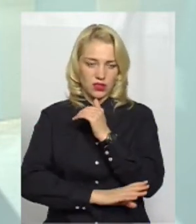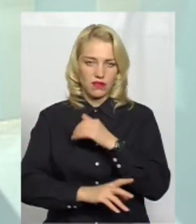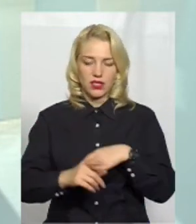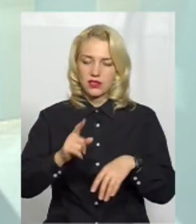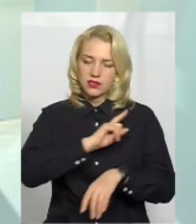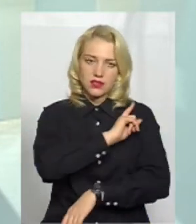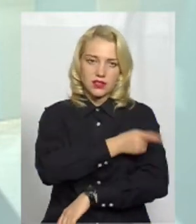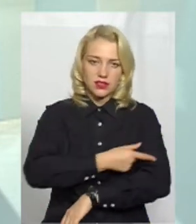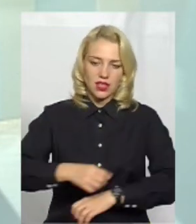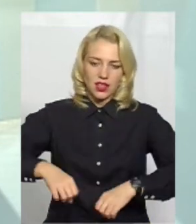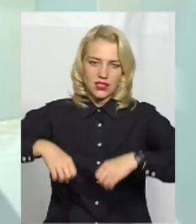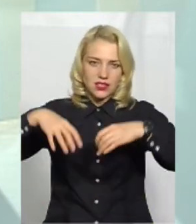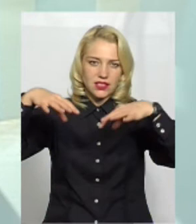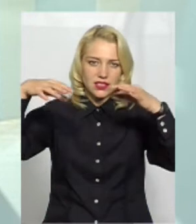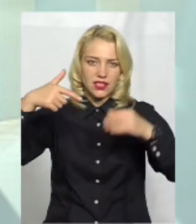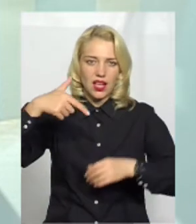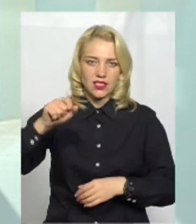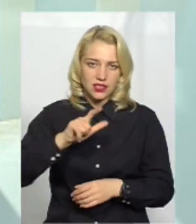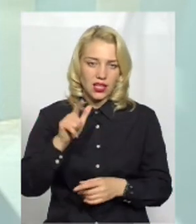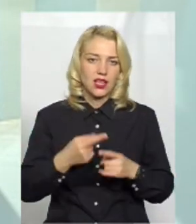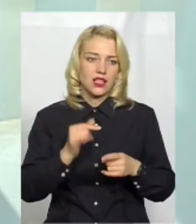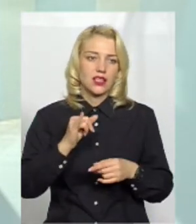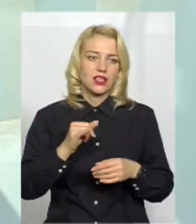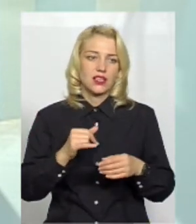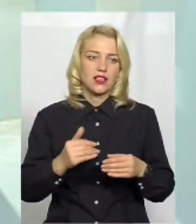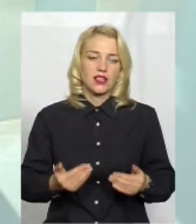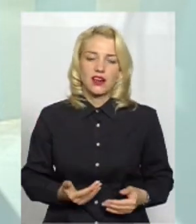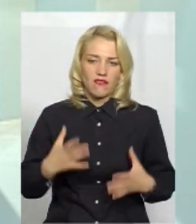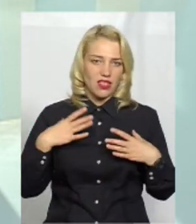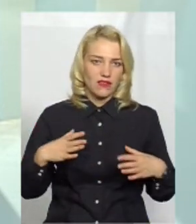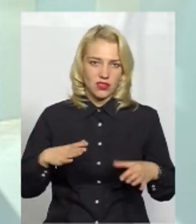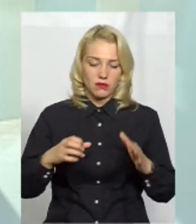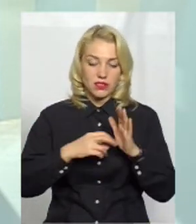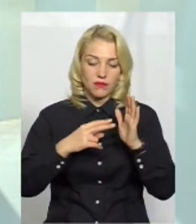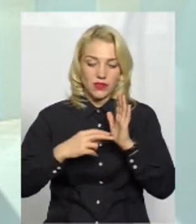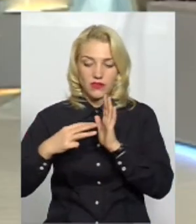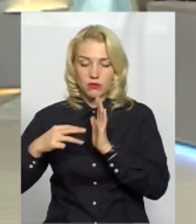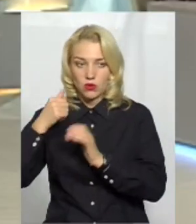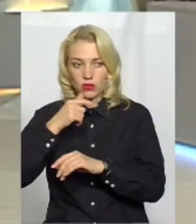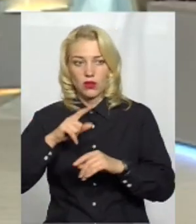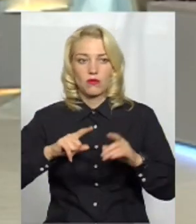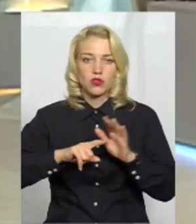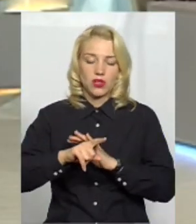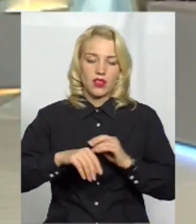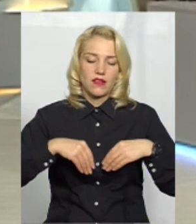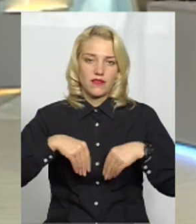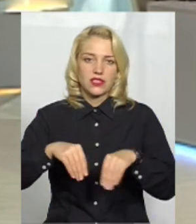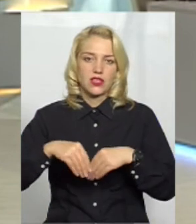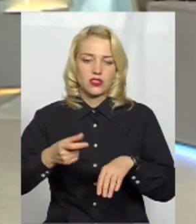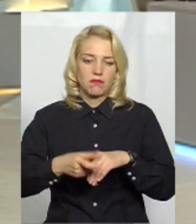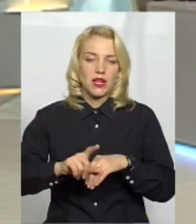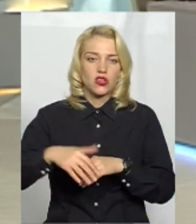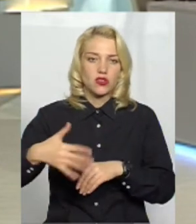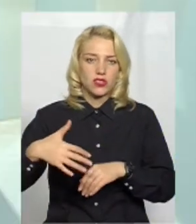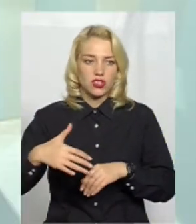загазованість, і дерева вони не витримують. По-друге, тільки з 18-го чи 17-го року почали висаджувати більш дорогостоячі, вартісні